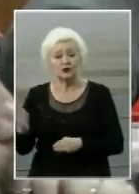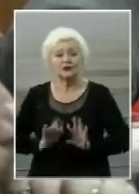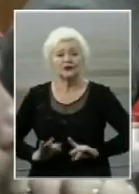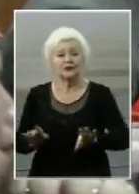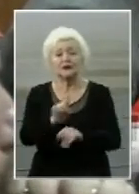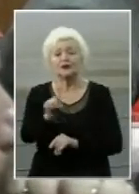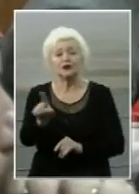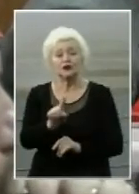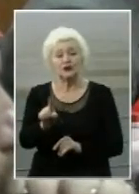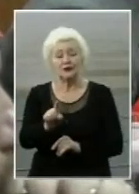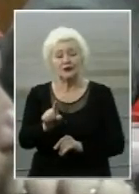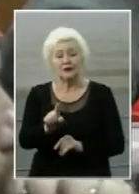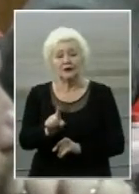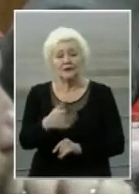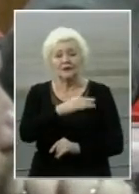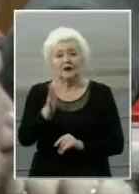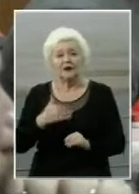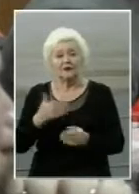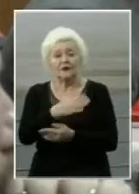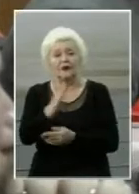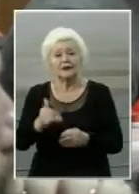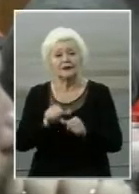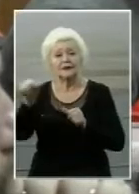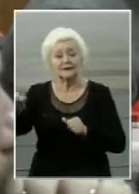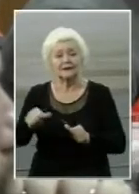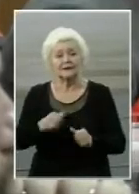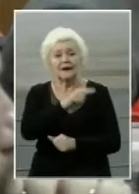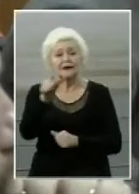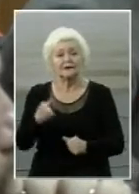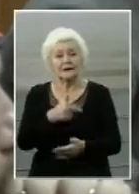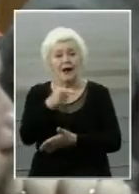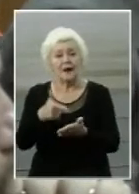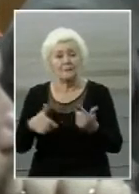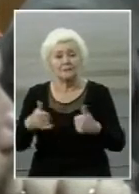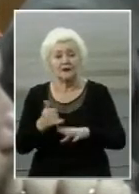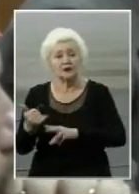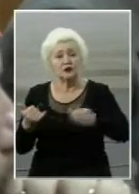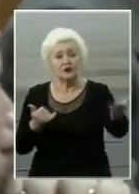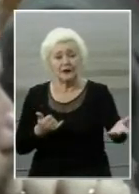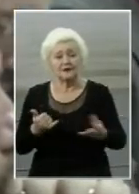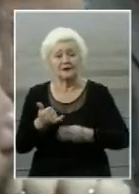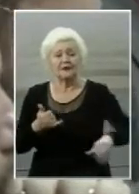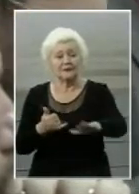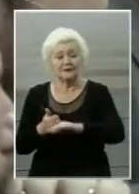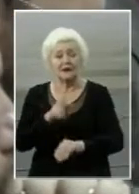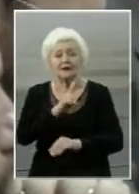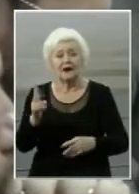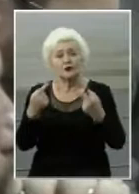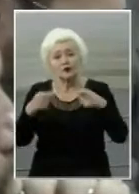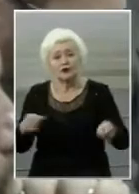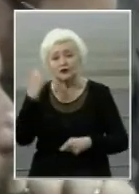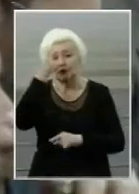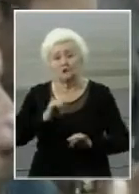щоб витримувати ззаду місто ці всі законні видані земли? Чи якимось іншим чином припинити